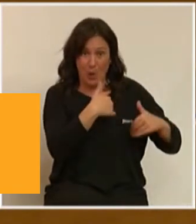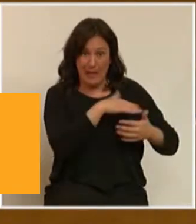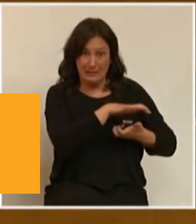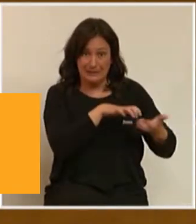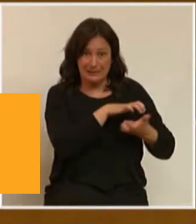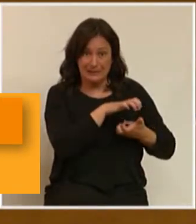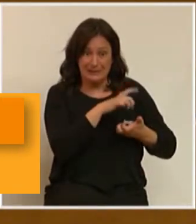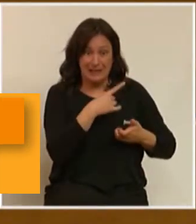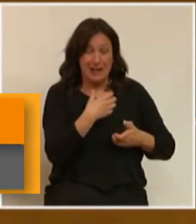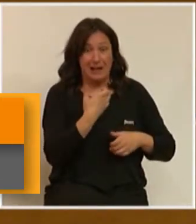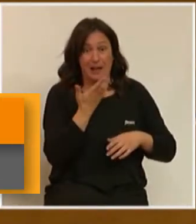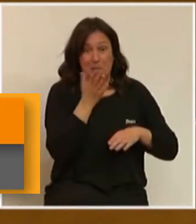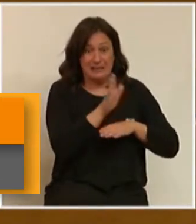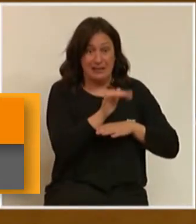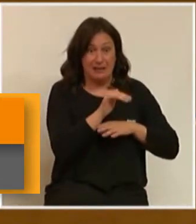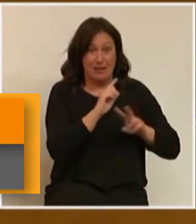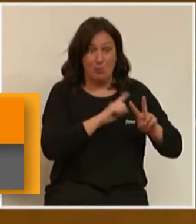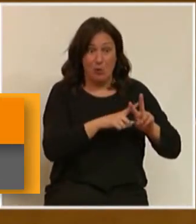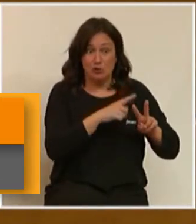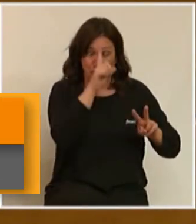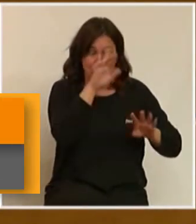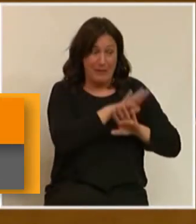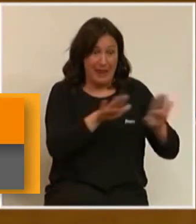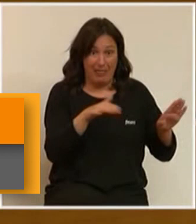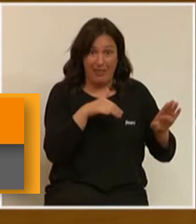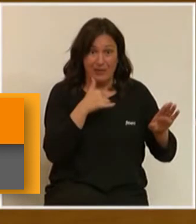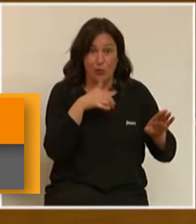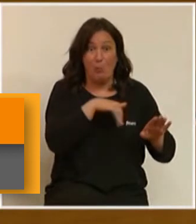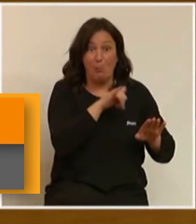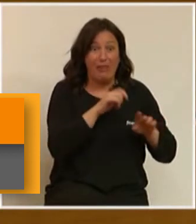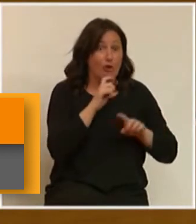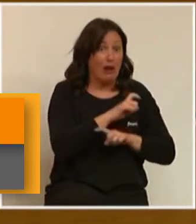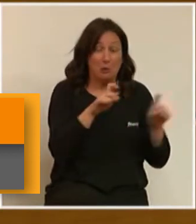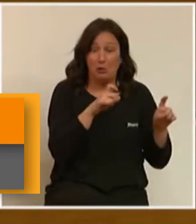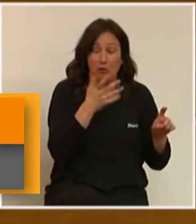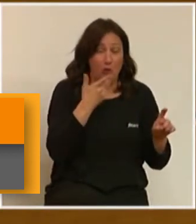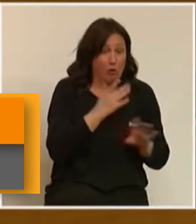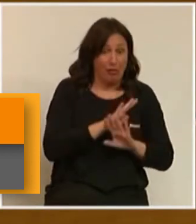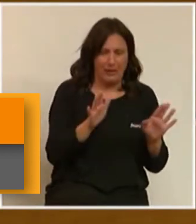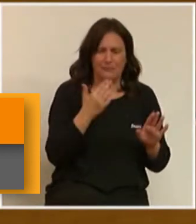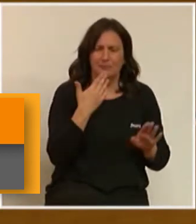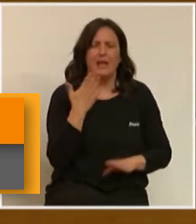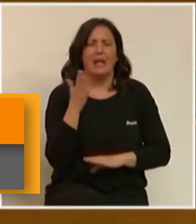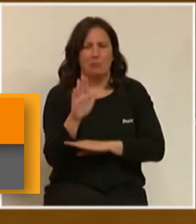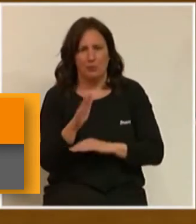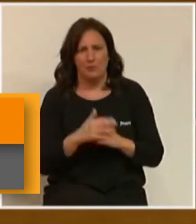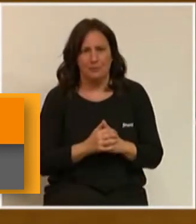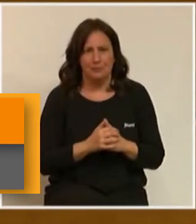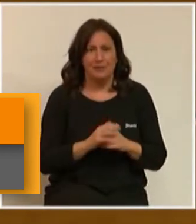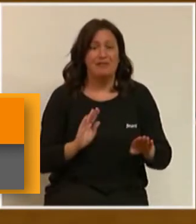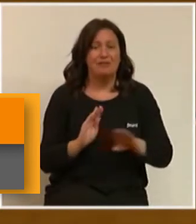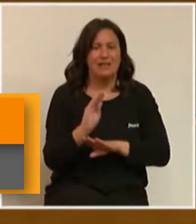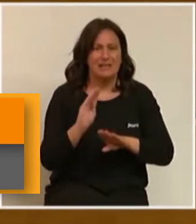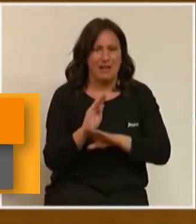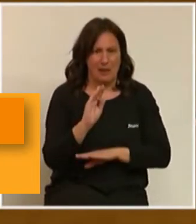que no sabia res del seu Amazon Anuncio. Mire, li posa exemples. Exemples. En finançament.